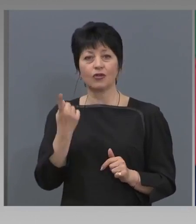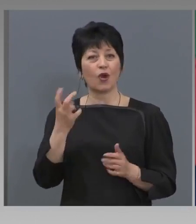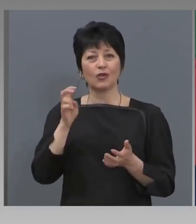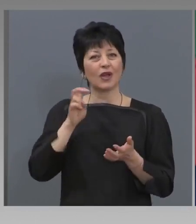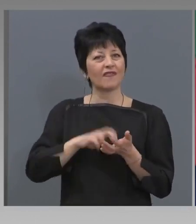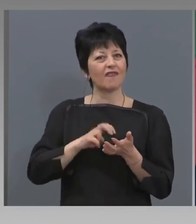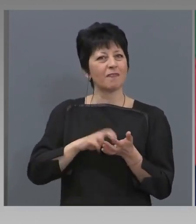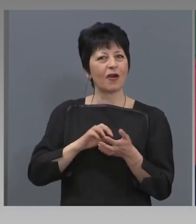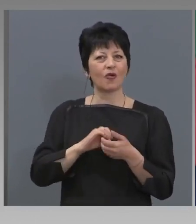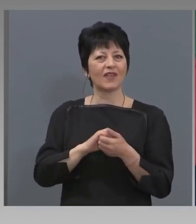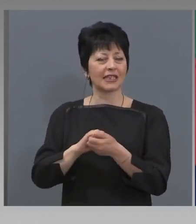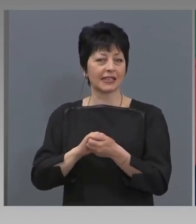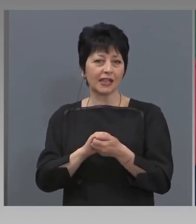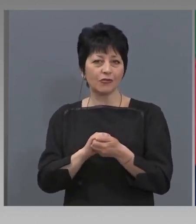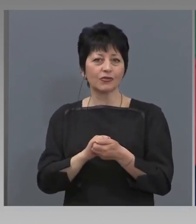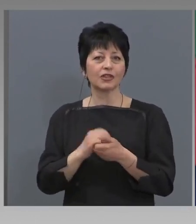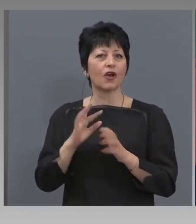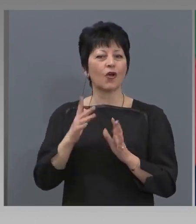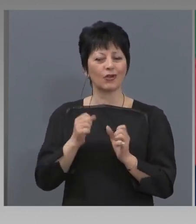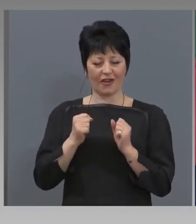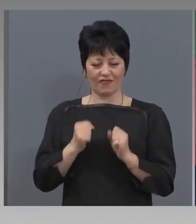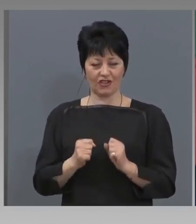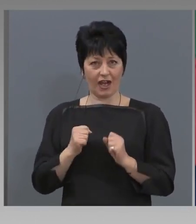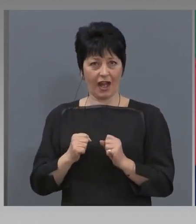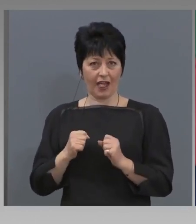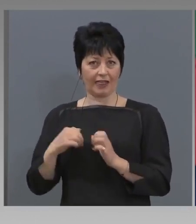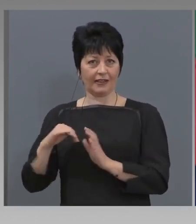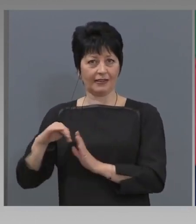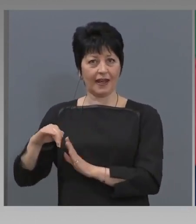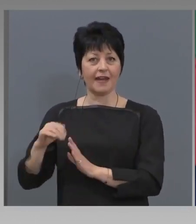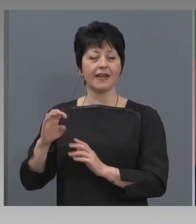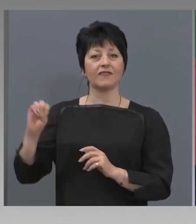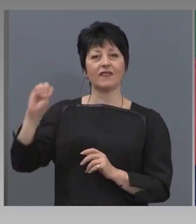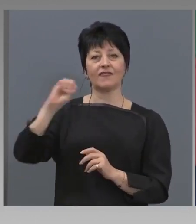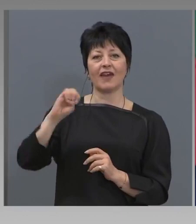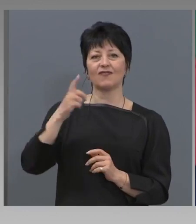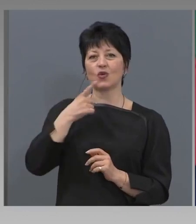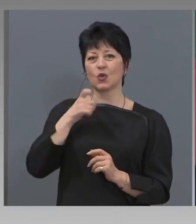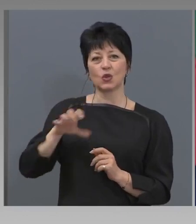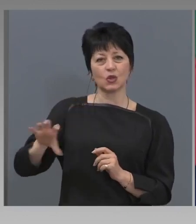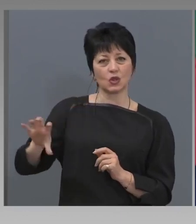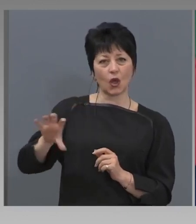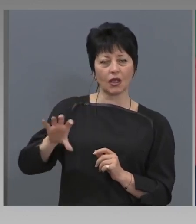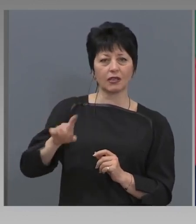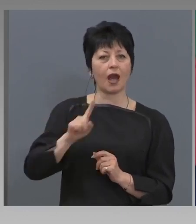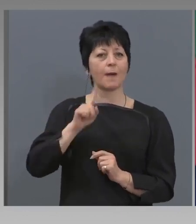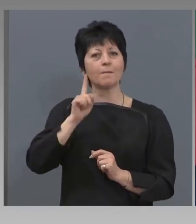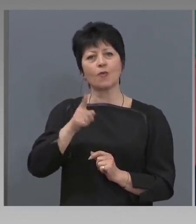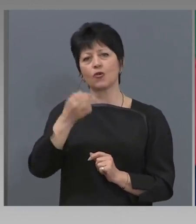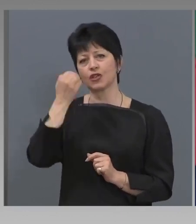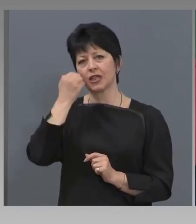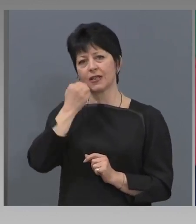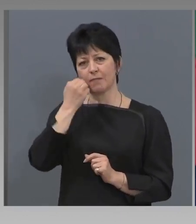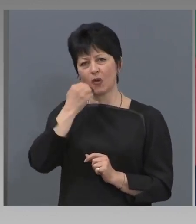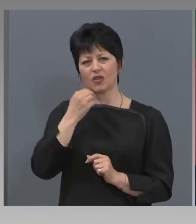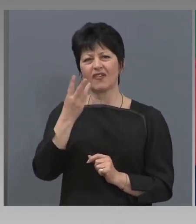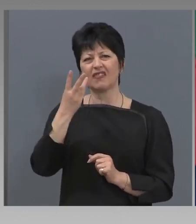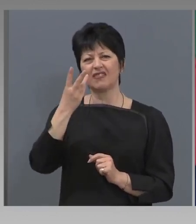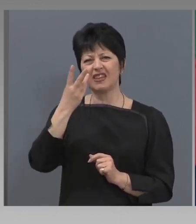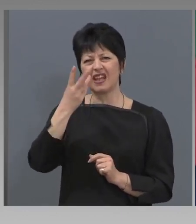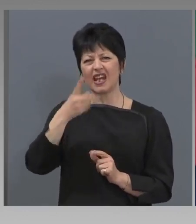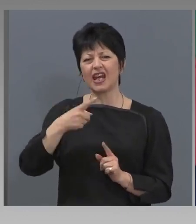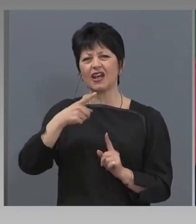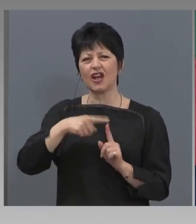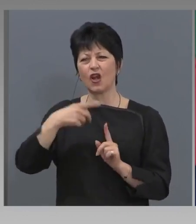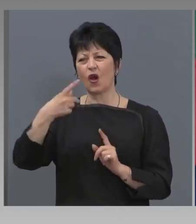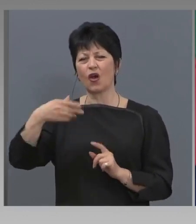банковия съюз, който е в чакалнията или в еврозоната може да ползват трилйони, това